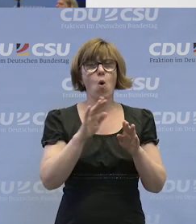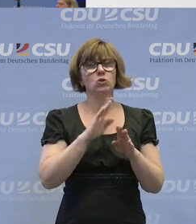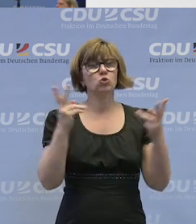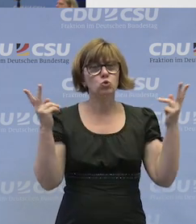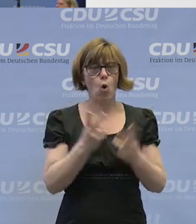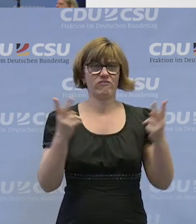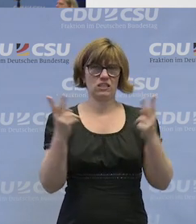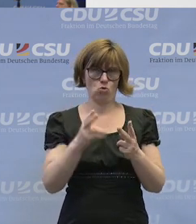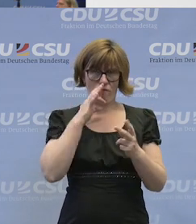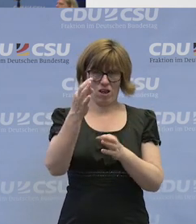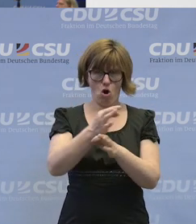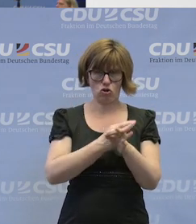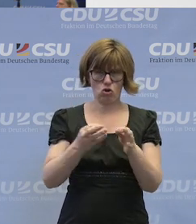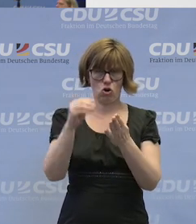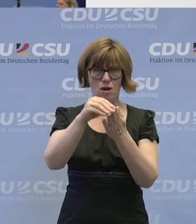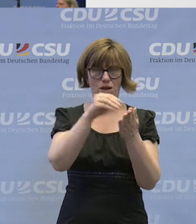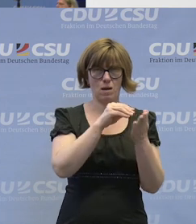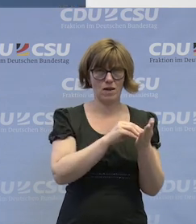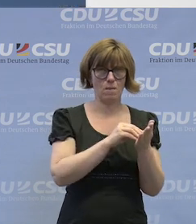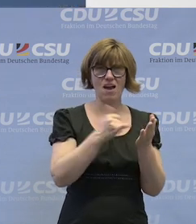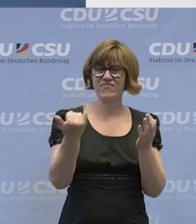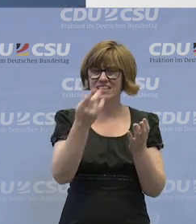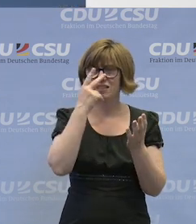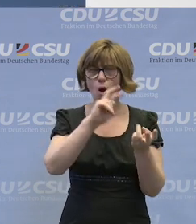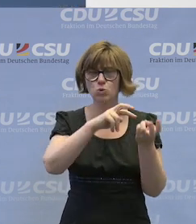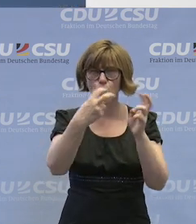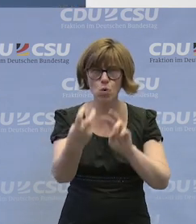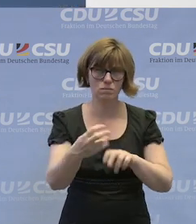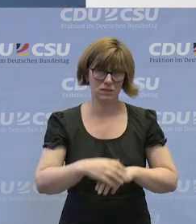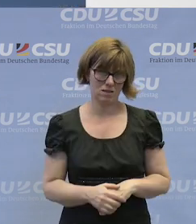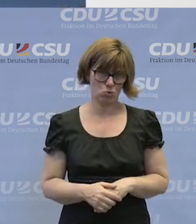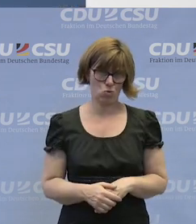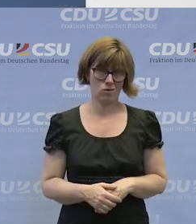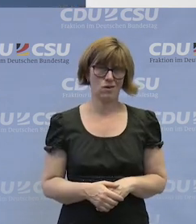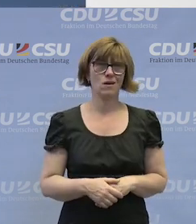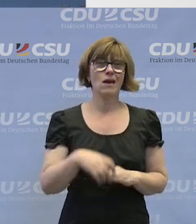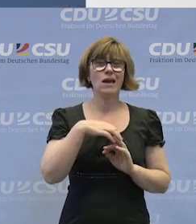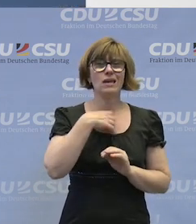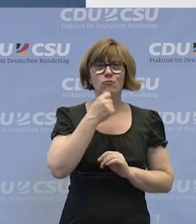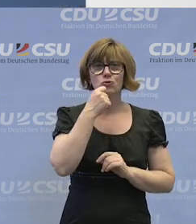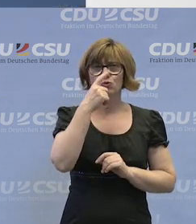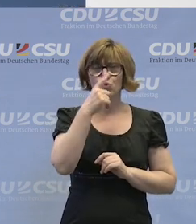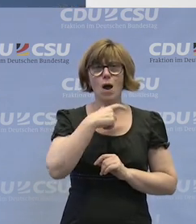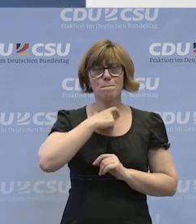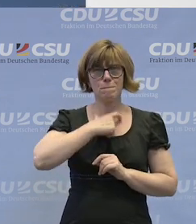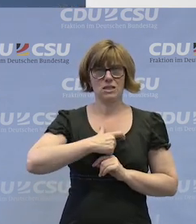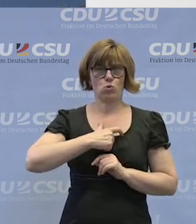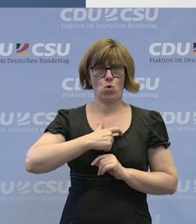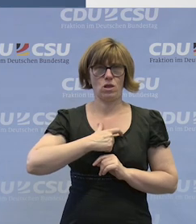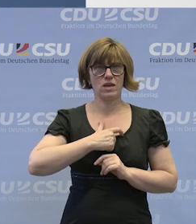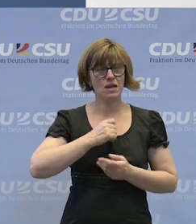ohnehin an vielen Orten aufwerft, nämlich wie wird es umgesetzt. Ich möchte jetzt nur was, das persönliche Budget